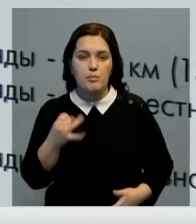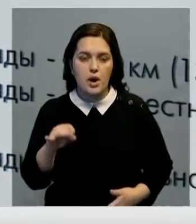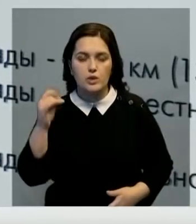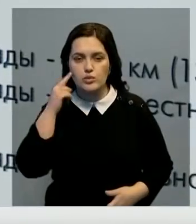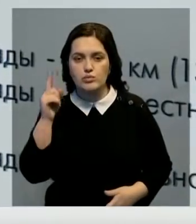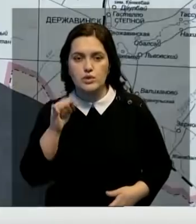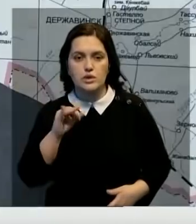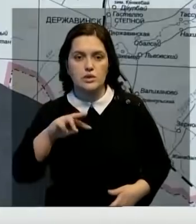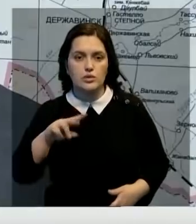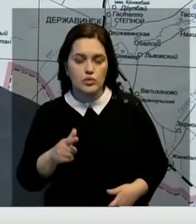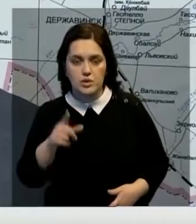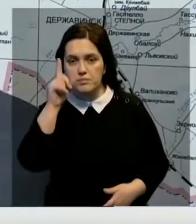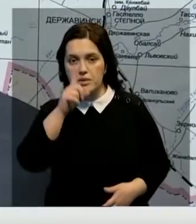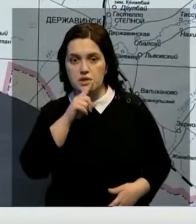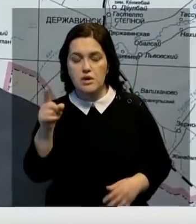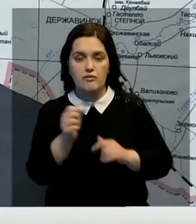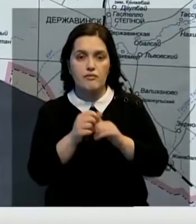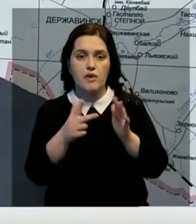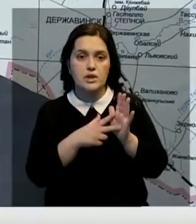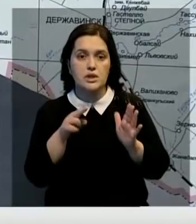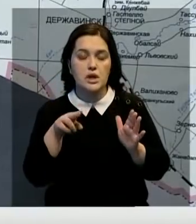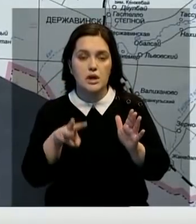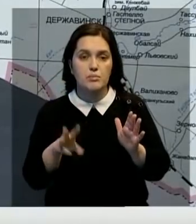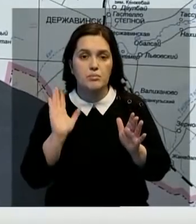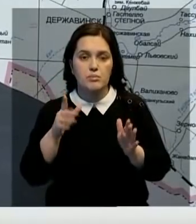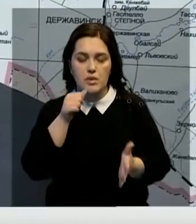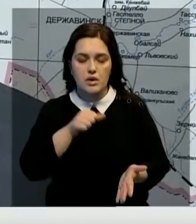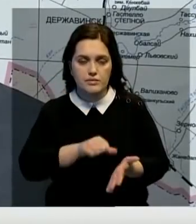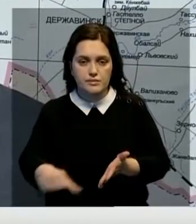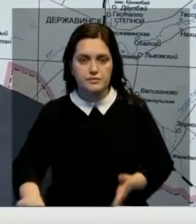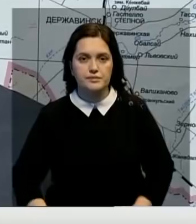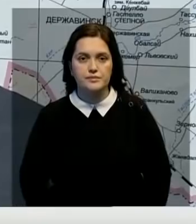июль месяц мы вот эти 18 километров положим в асфальт.